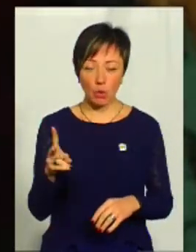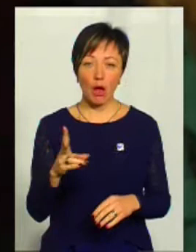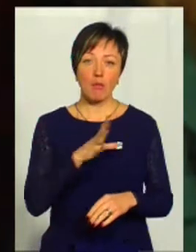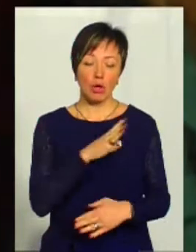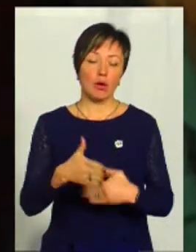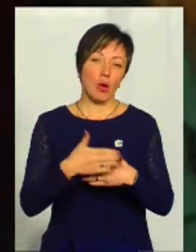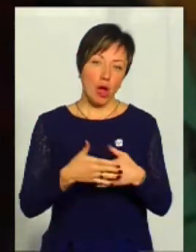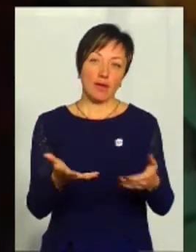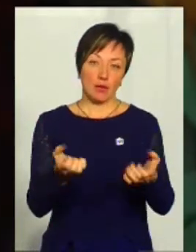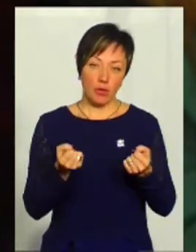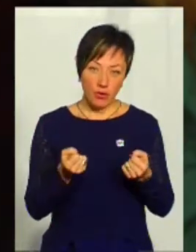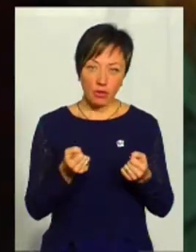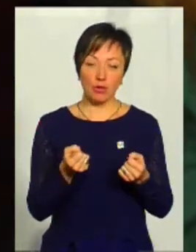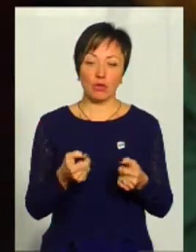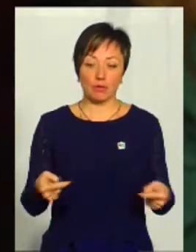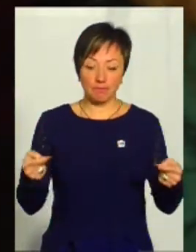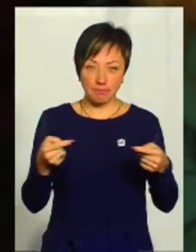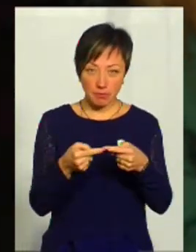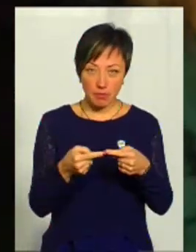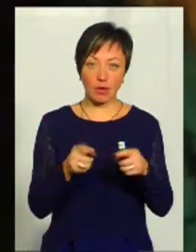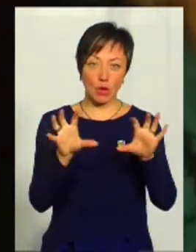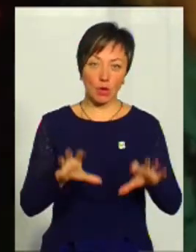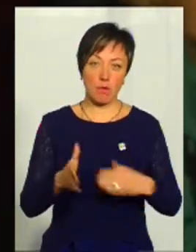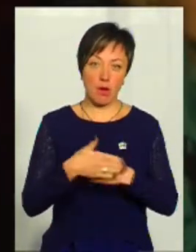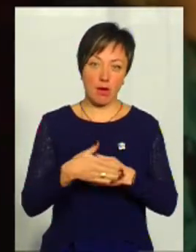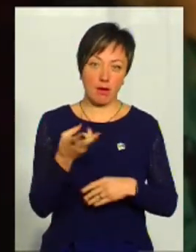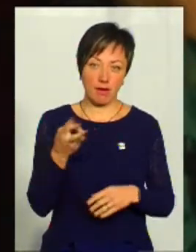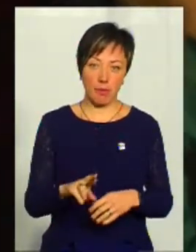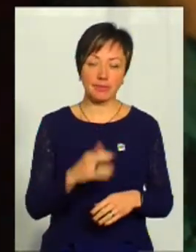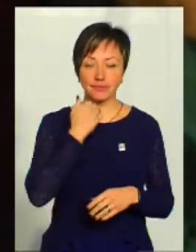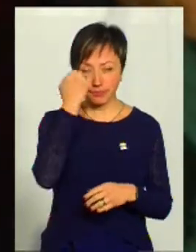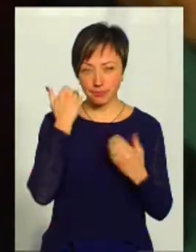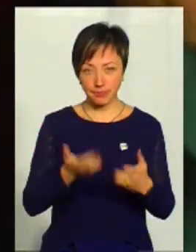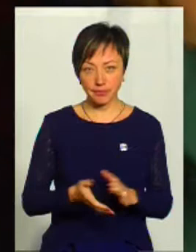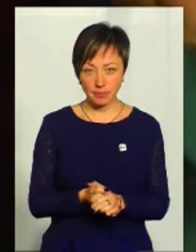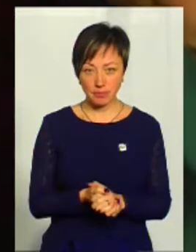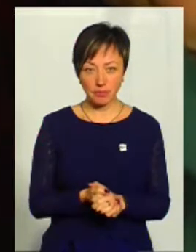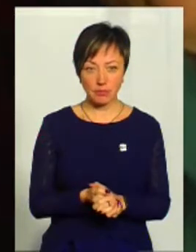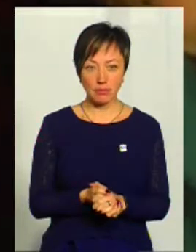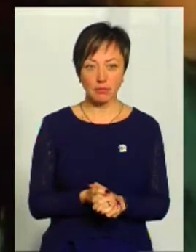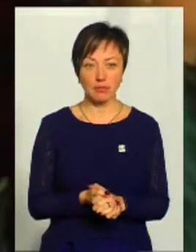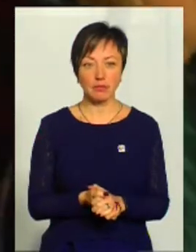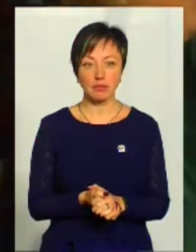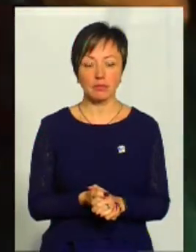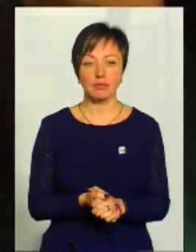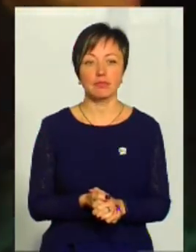отримали відповідно до нашого законодавства покарання. Дякую. Дякую. Дякую. Дякую.